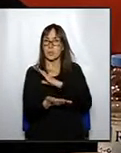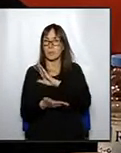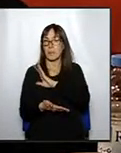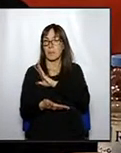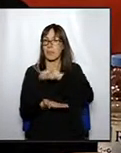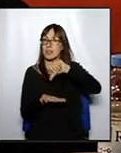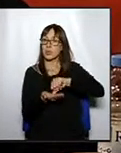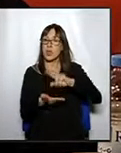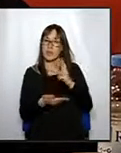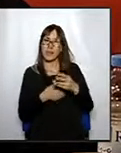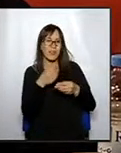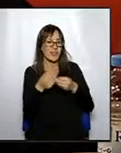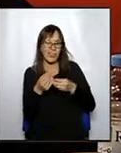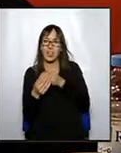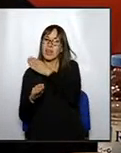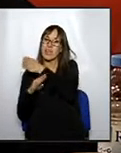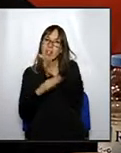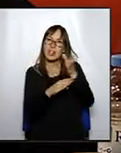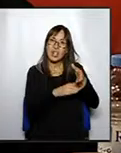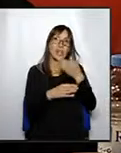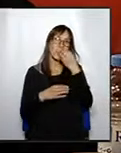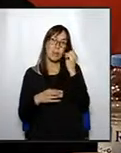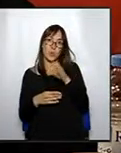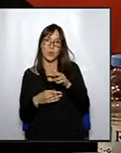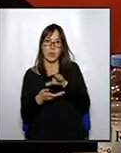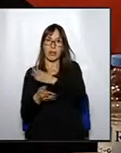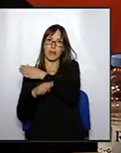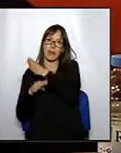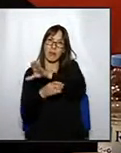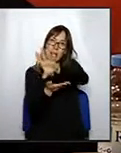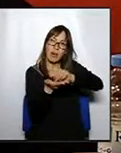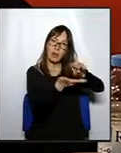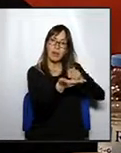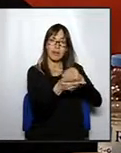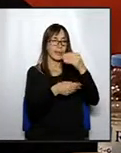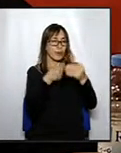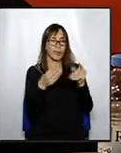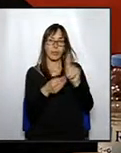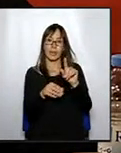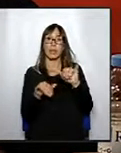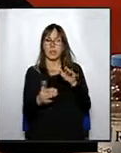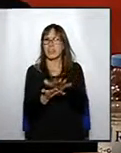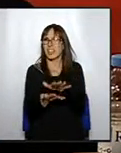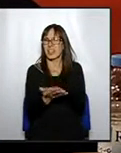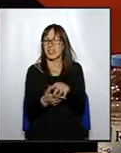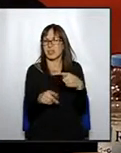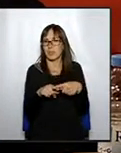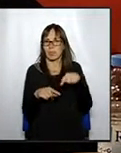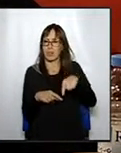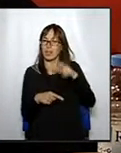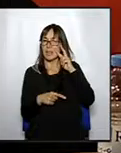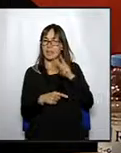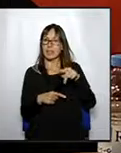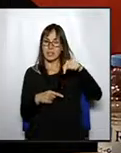canvi de model de residus del porta a porta i que estiguin tranquils que, possiblement, per el que estic veient aquí en aquest consistori i dels demès grups